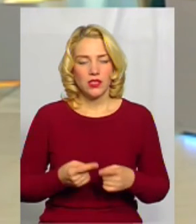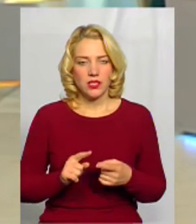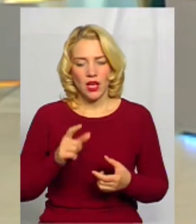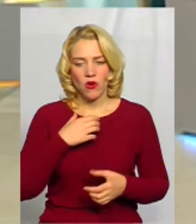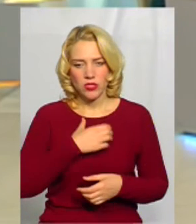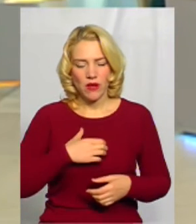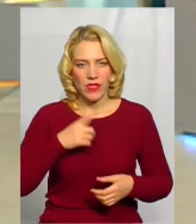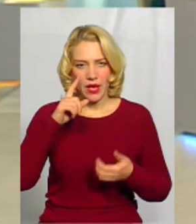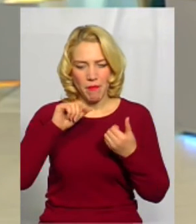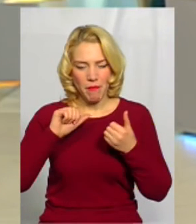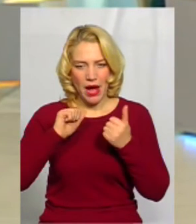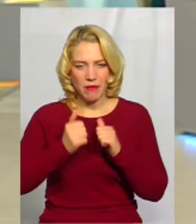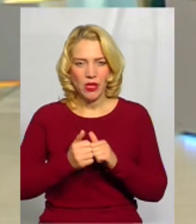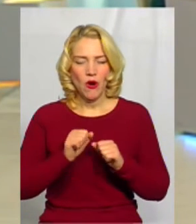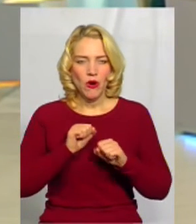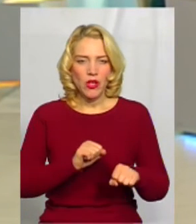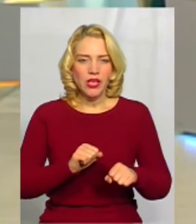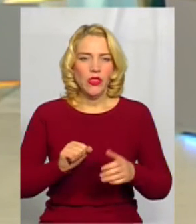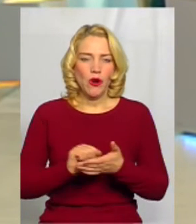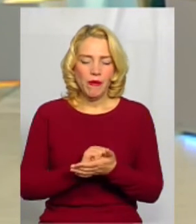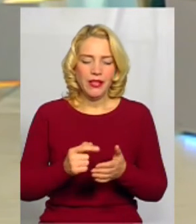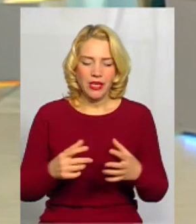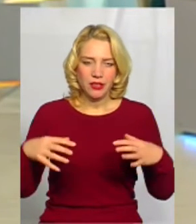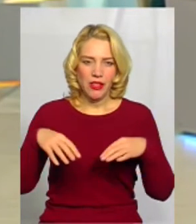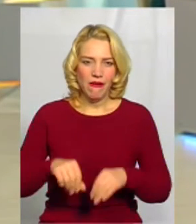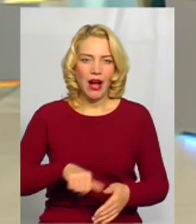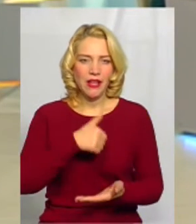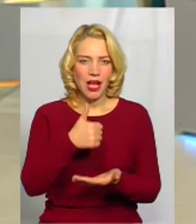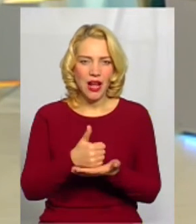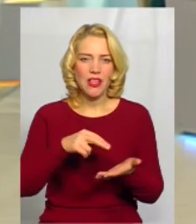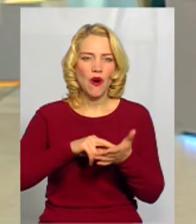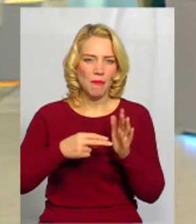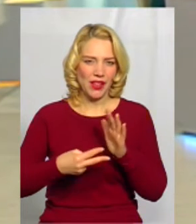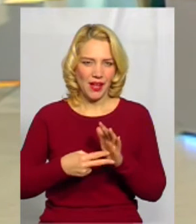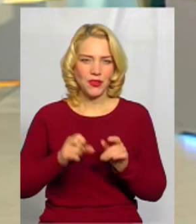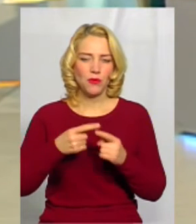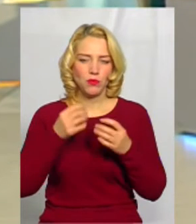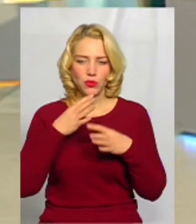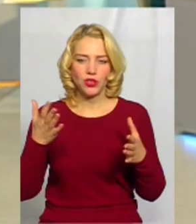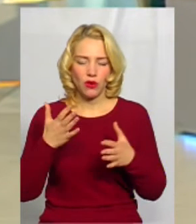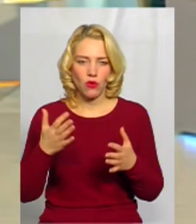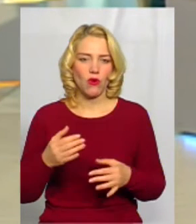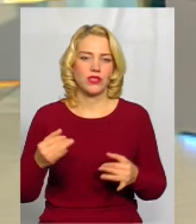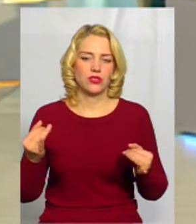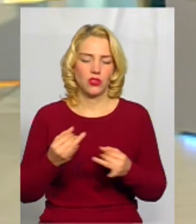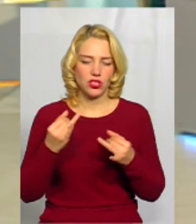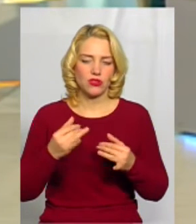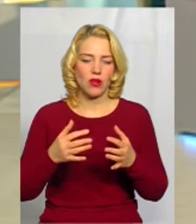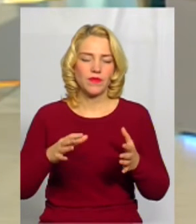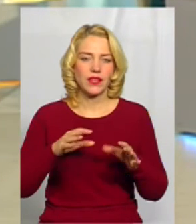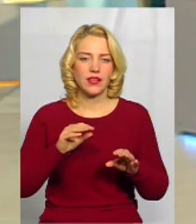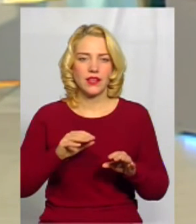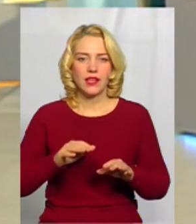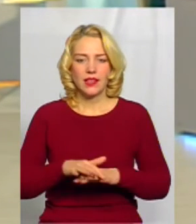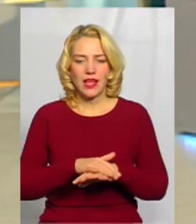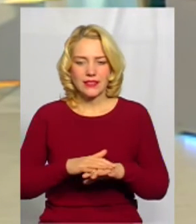'яткоохоронний документ, по суті, це складова генерального плану будь-якого населеного історичного місця, який буде регулювати